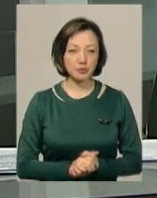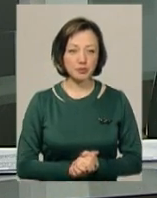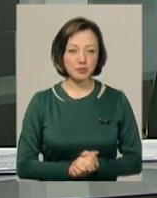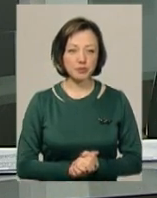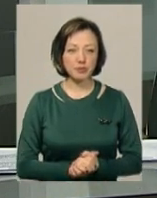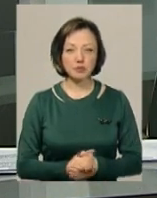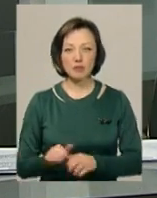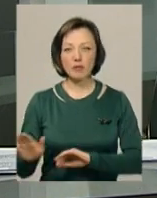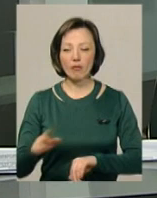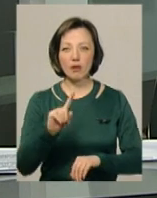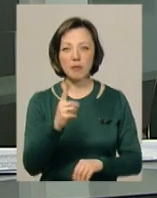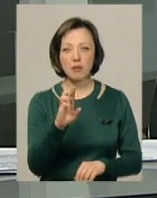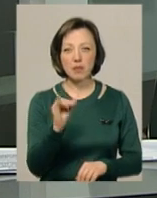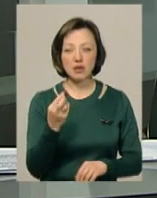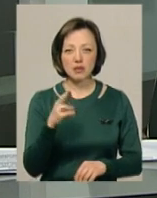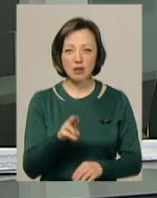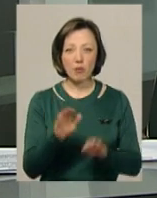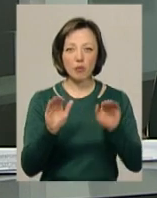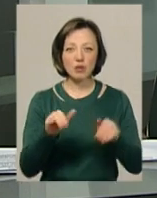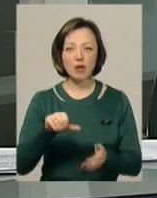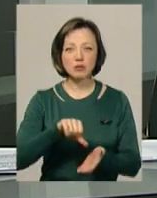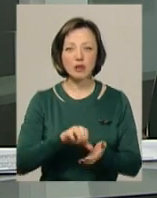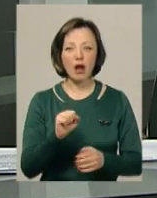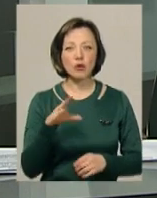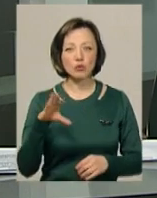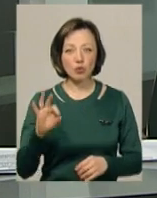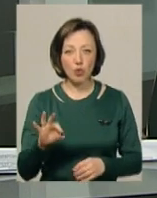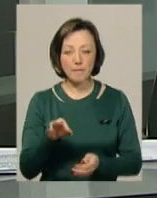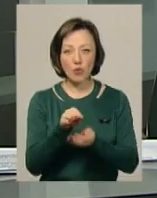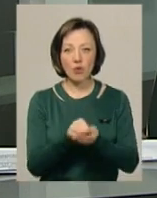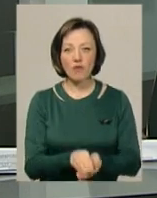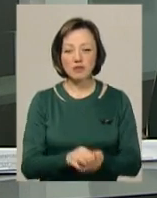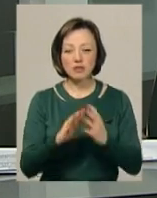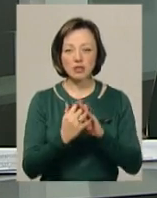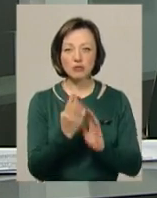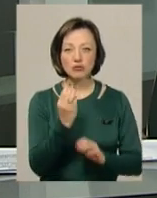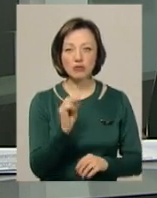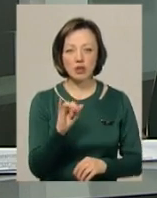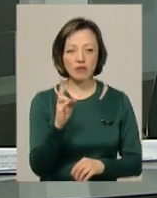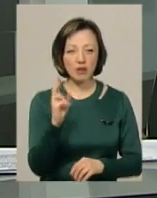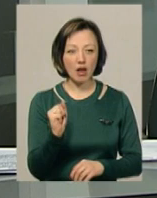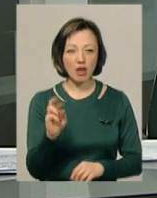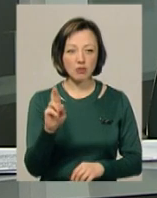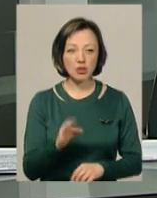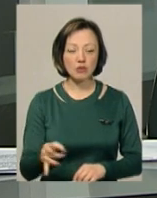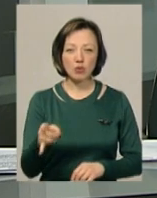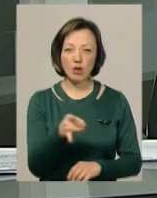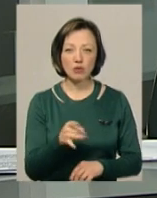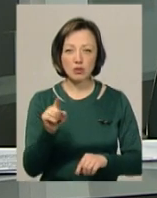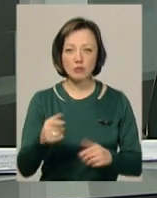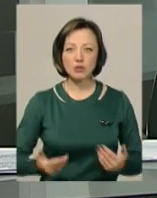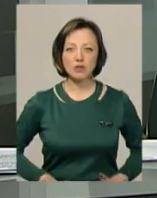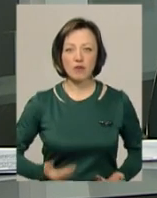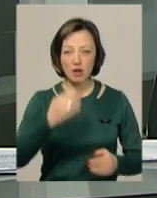1 березня попрощаються із АТОвцем Олександром Казміровим. Поховають військового у селі Шарівка Ярмолинецького району. Там